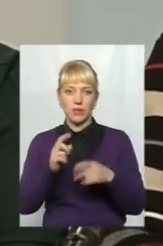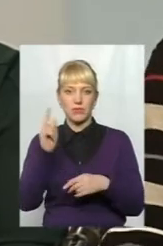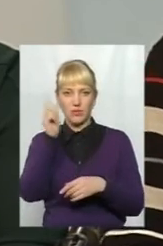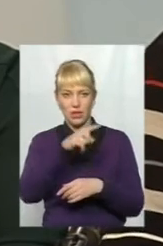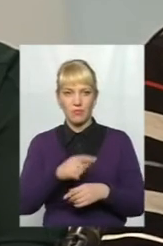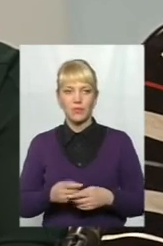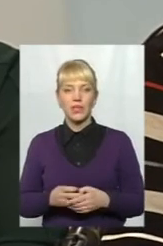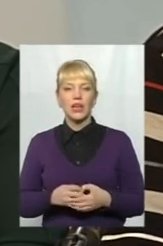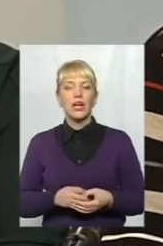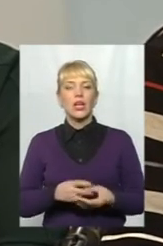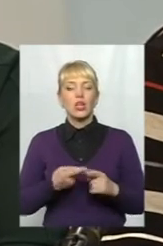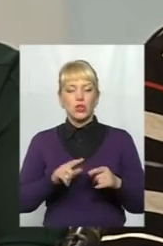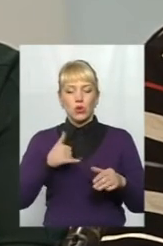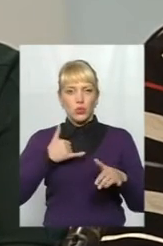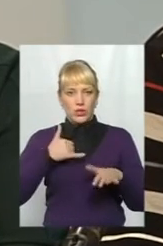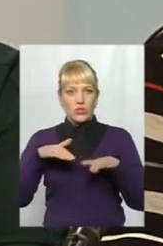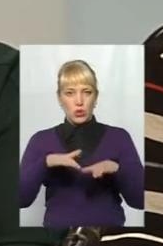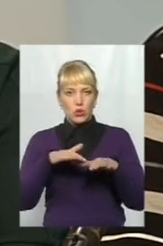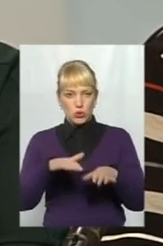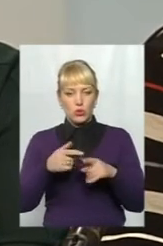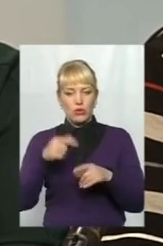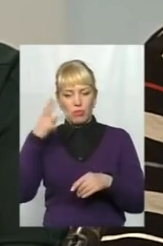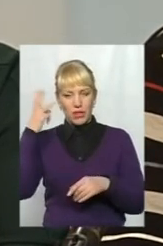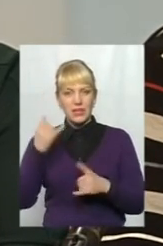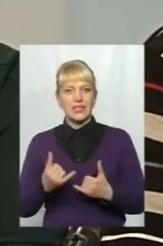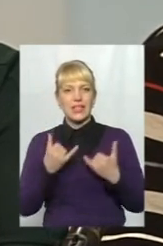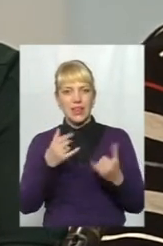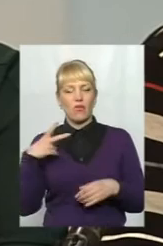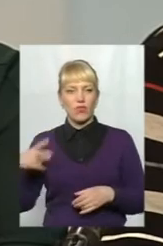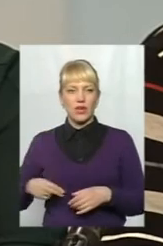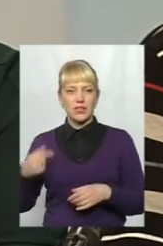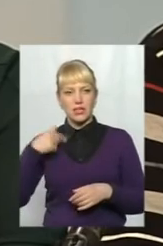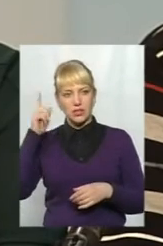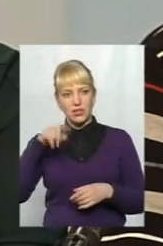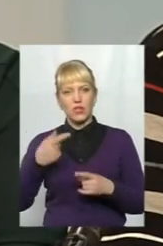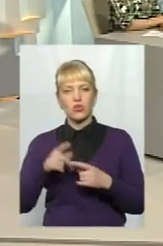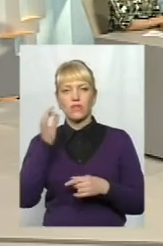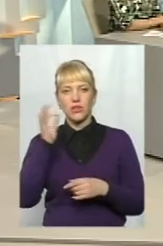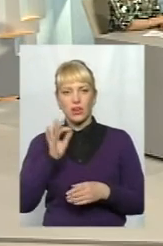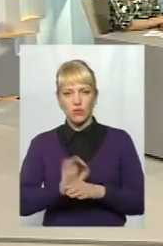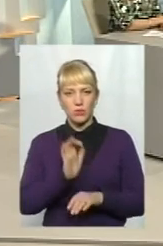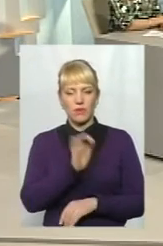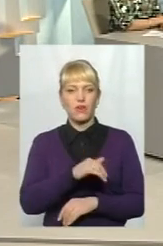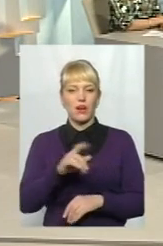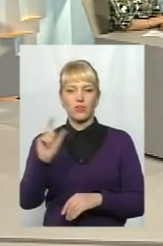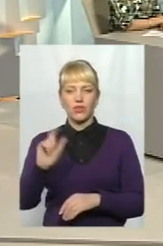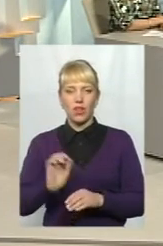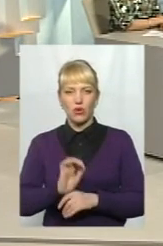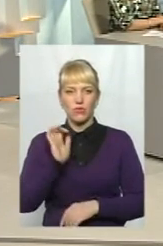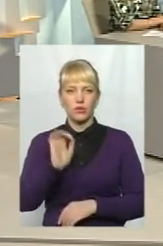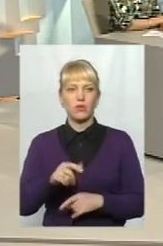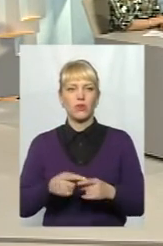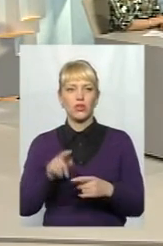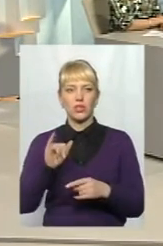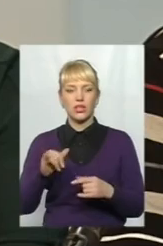і працює на Суменницькому, відправляє продукцію в Францію. Я знаю, що не тільки Францію, і Германію відправляють, і в Італію сьогодні. За все, що я вже не говорю, що